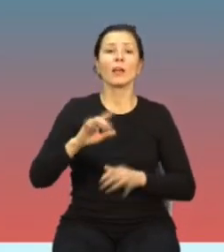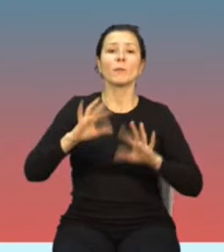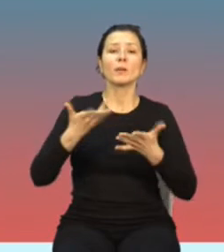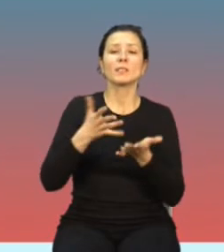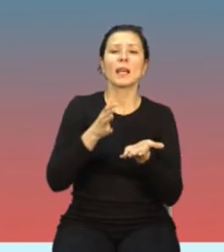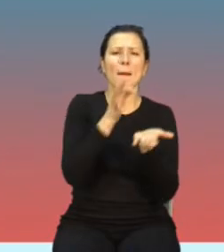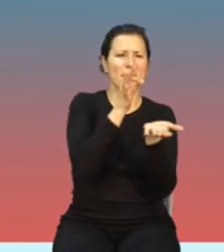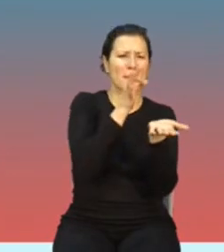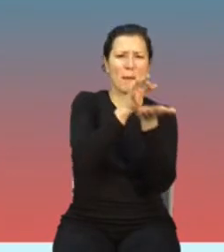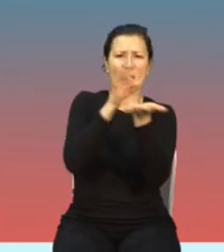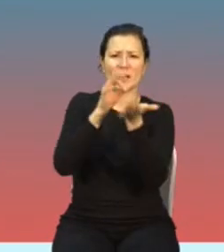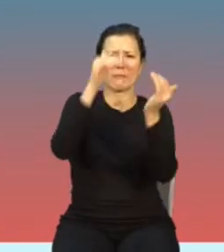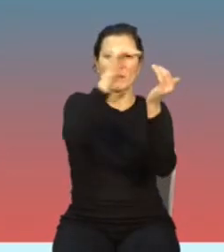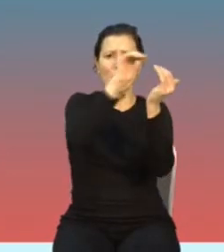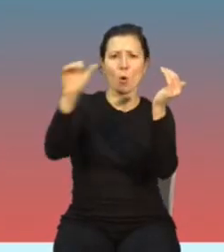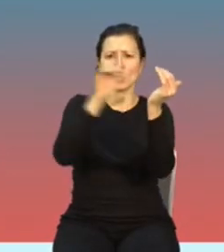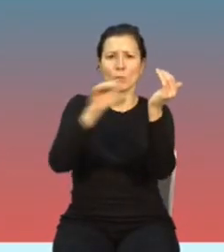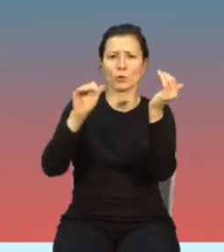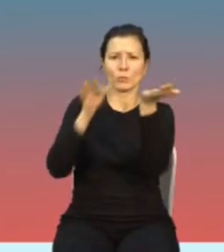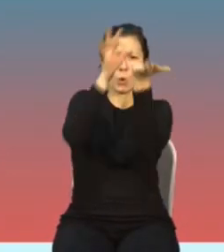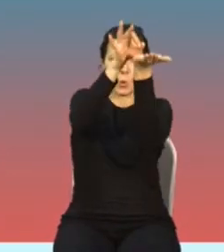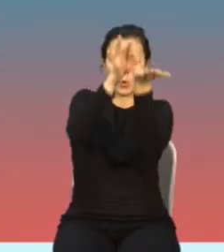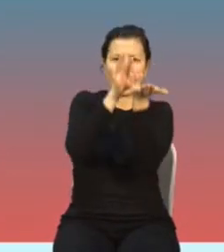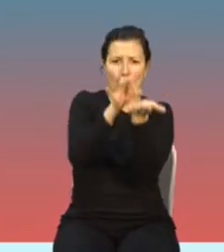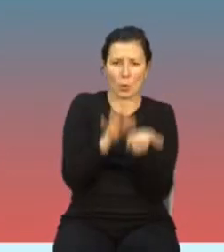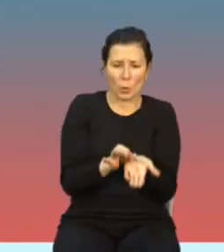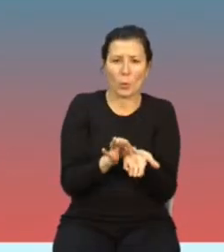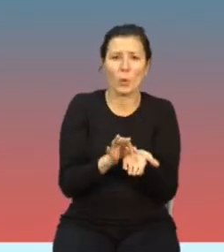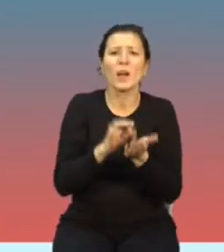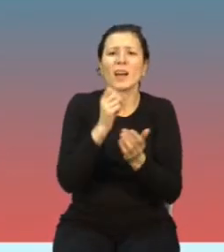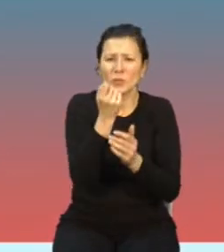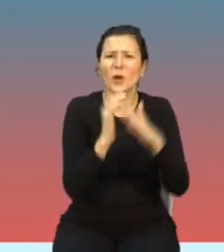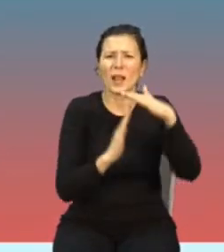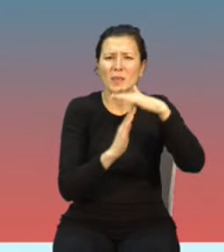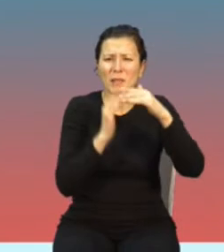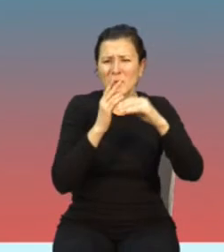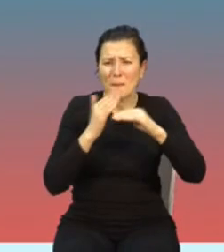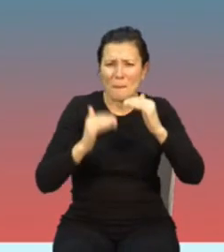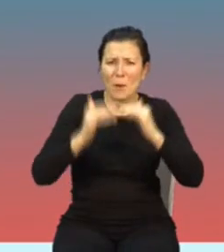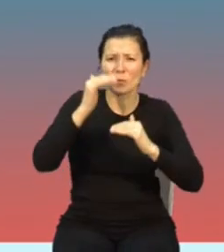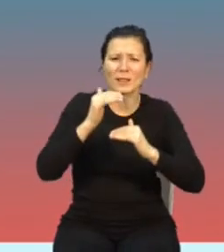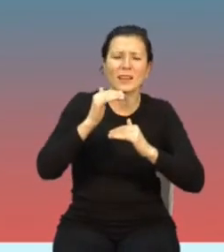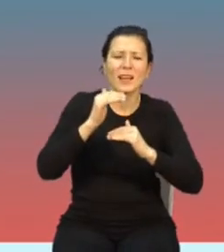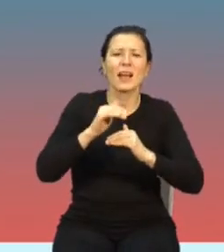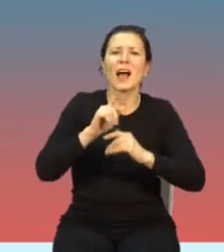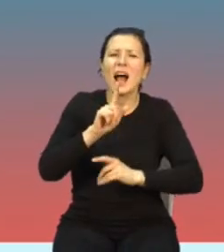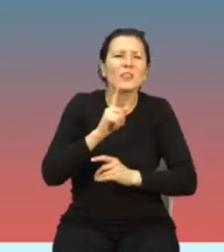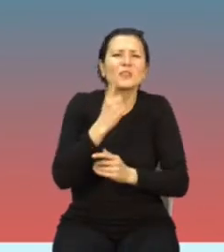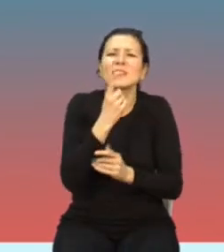mieliśmy nieco podwyższony poziom, ale i tak wyniósł zaledwie 7% limitu IGNIRP. I to jest najwyższy wynik, który